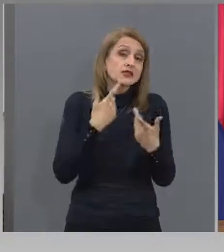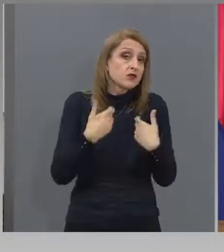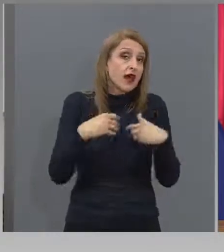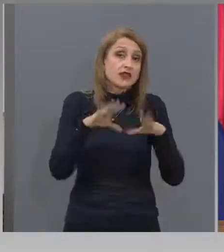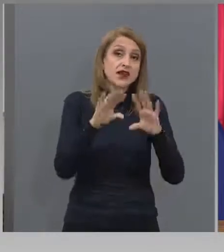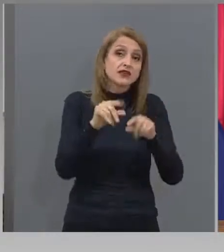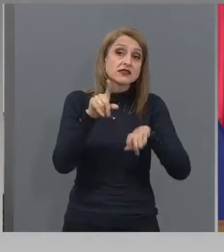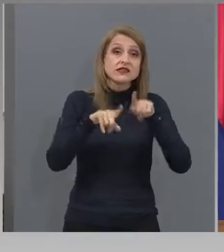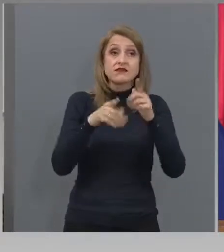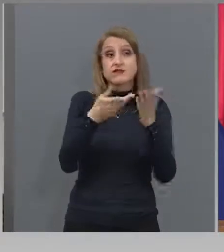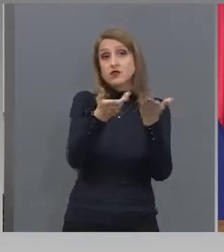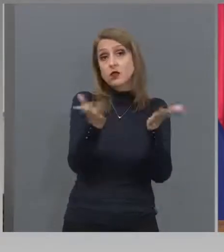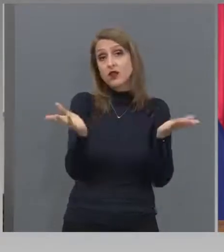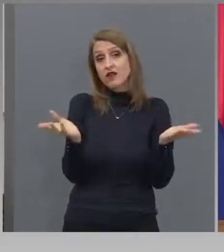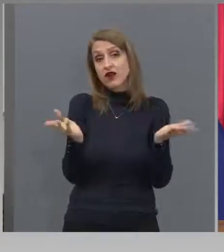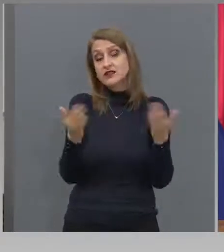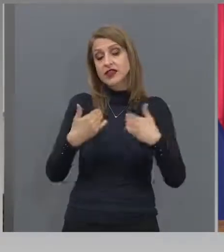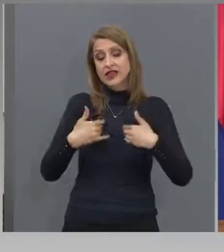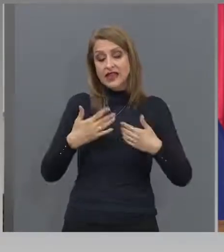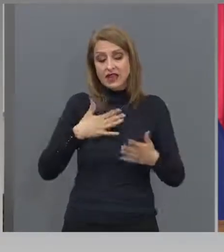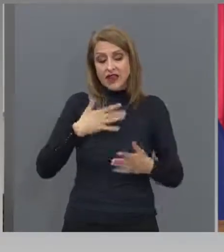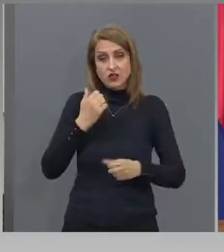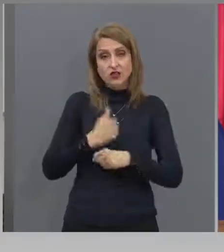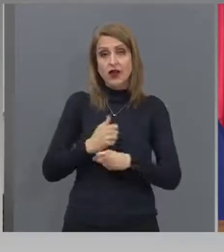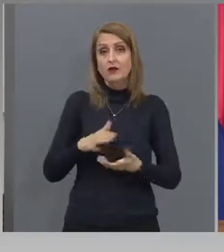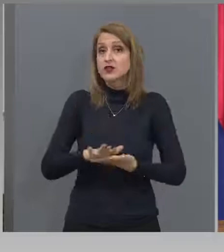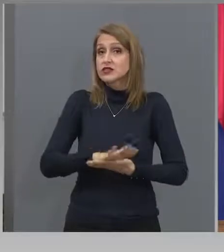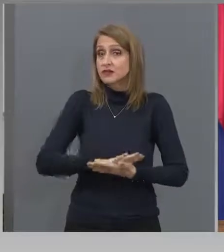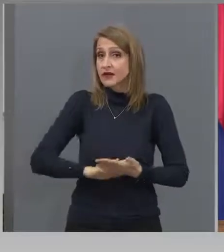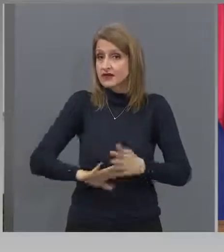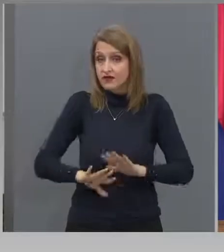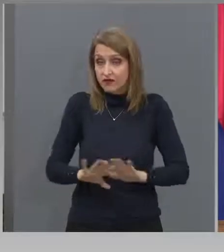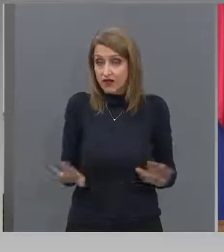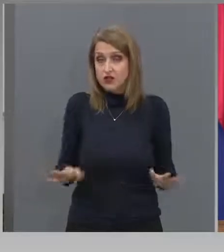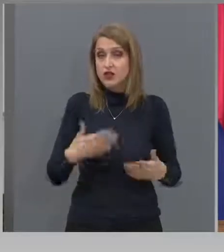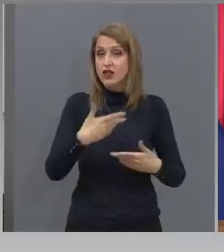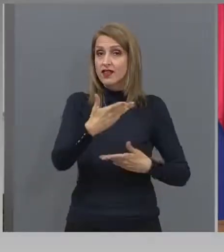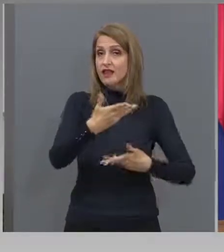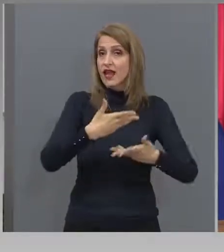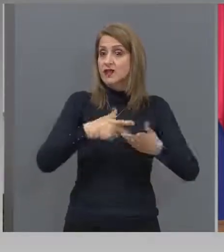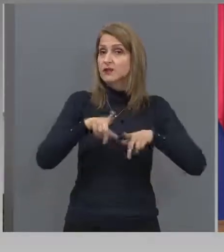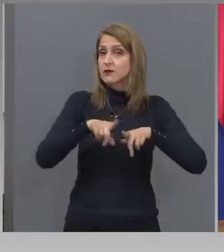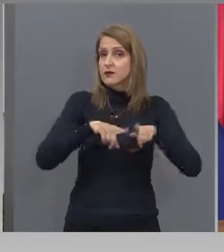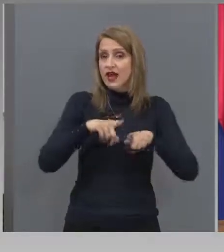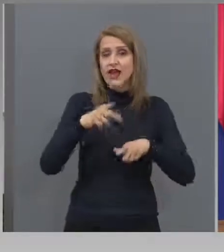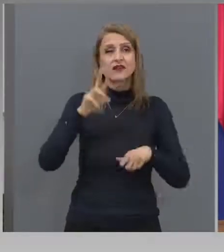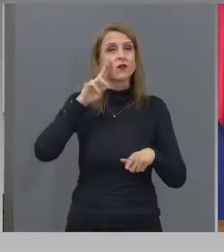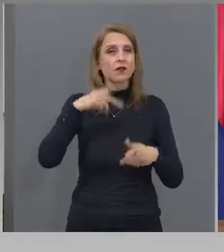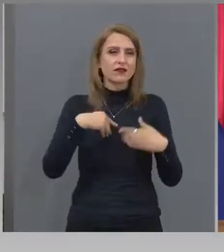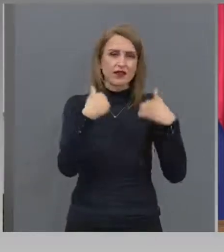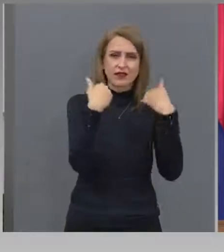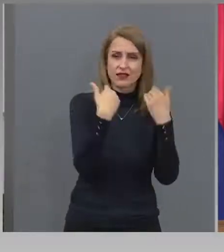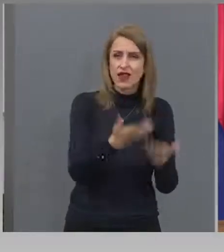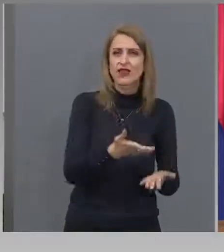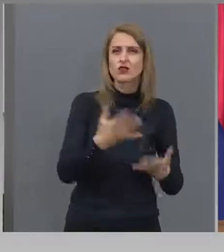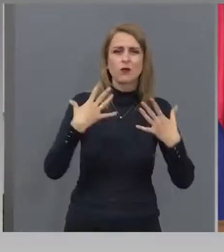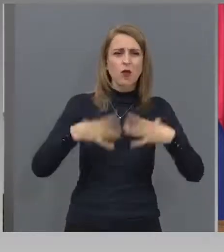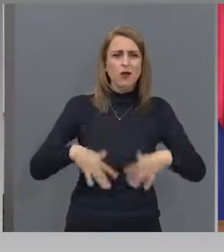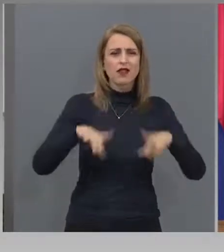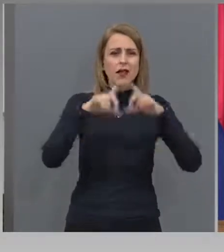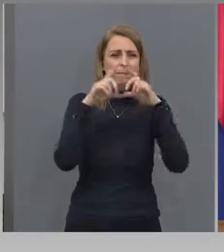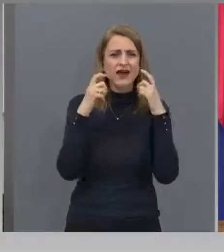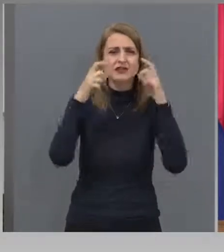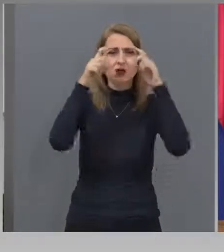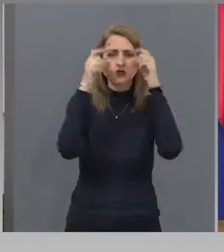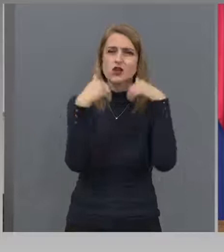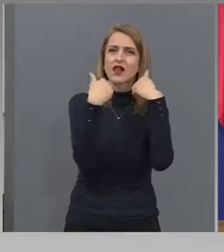зависи от вас. Ние нашата работа сме свършени, нашето приятелство и братство, когато трябваше ви да имаме безвъзмезно облекла, маски, очила, да